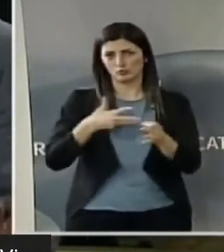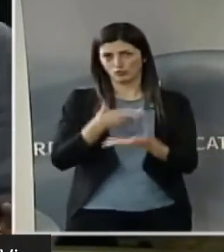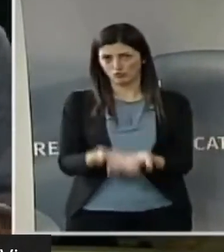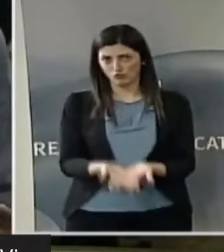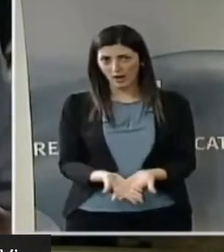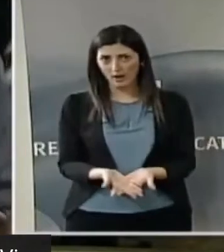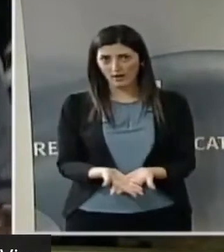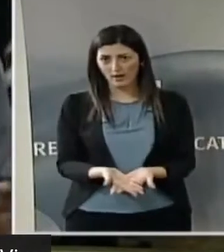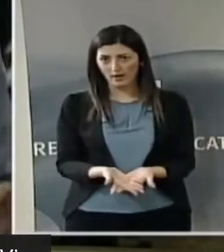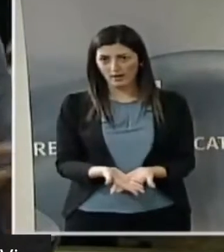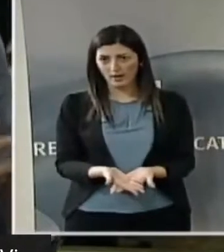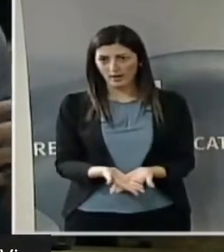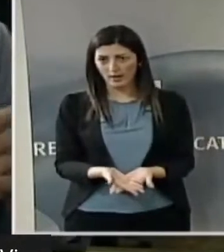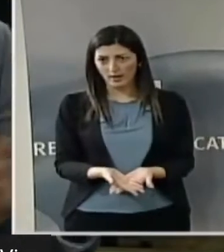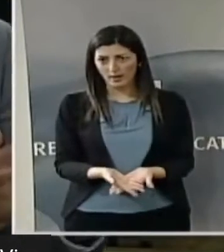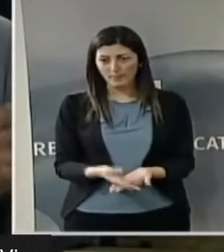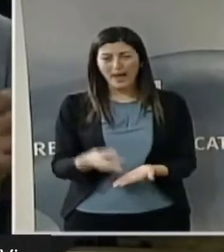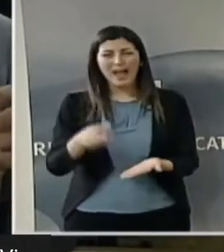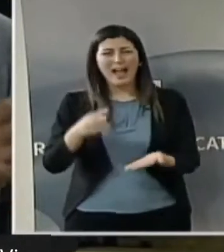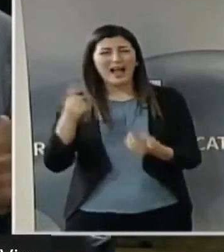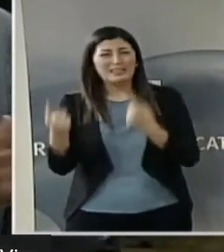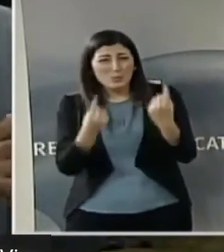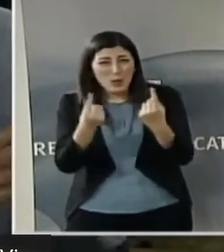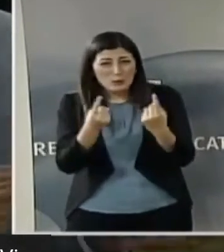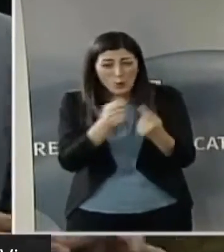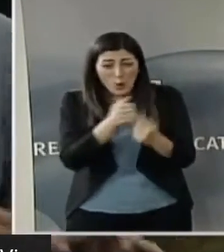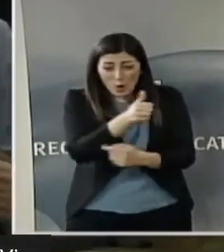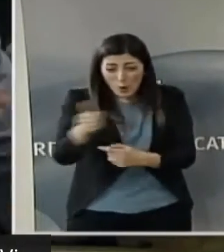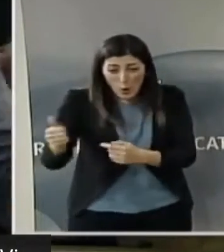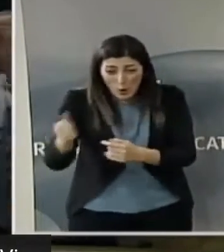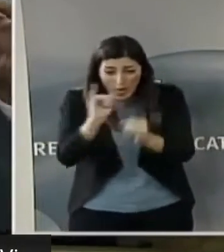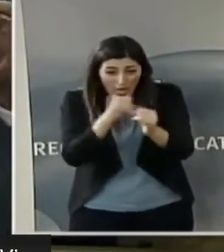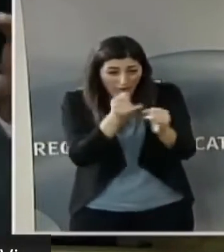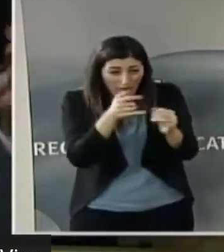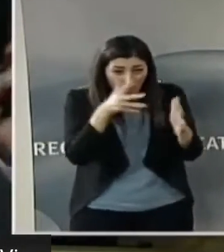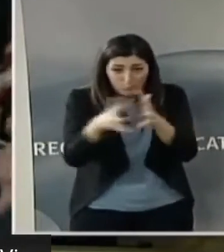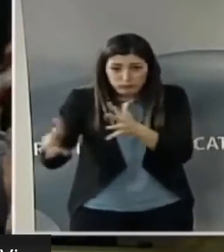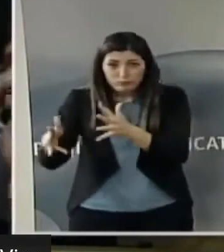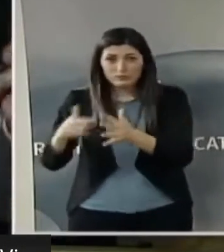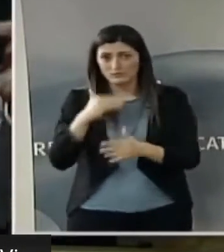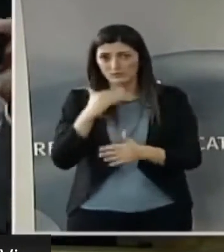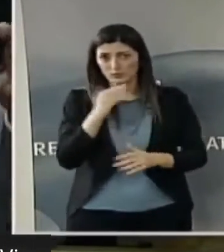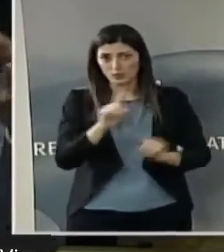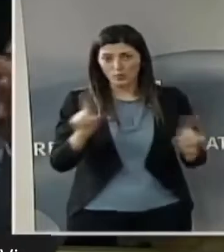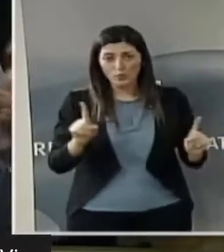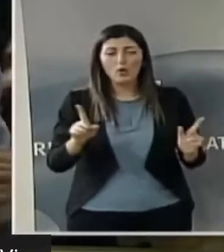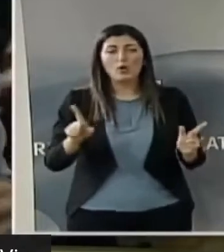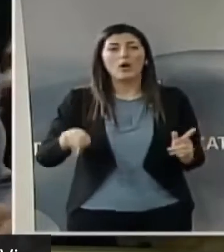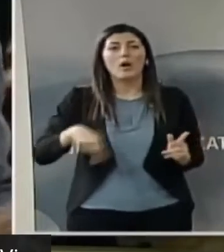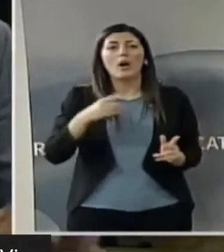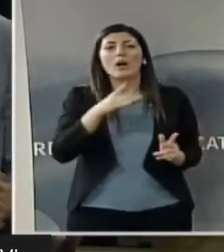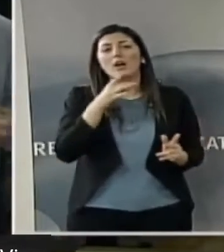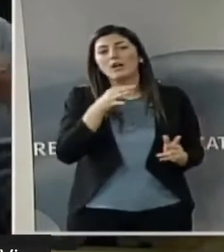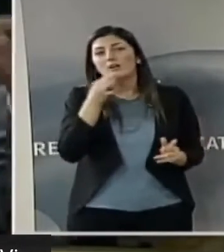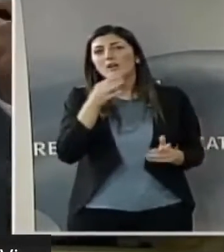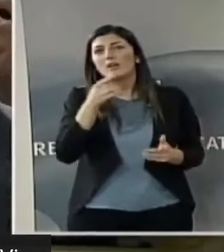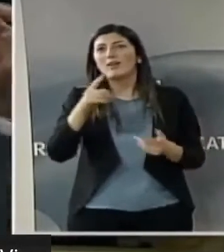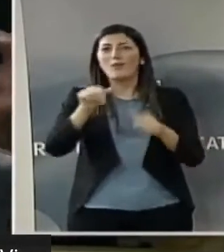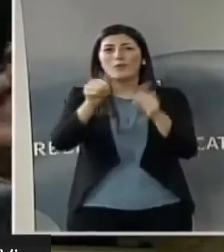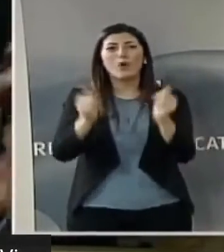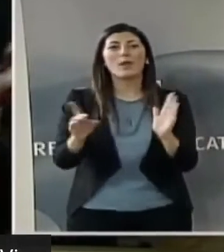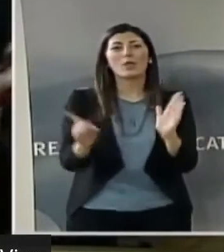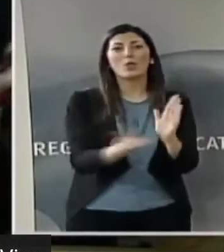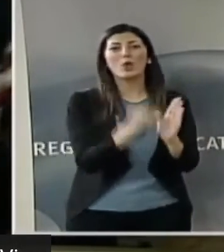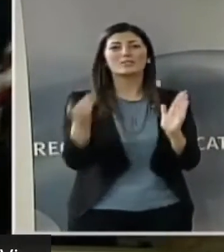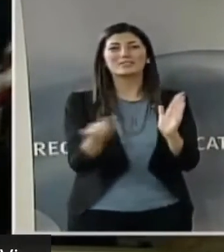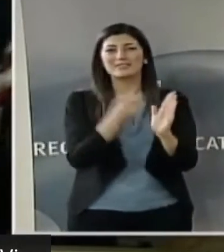questioni, perché ci dovremmo costruire ognuno, dopo un dossier che viene fatto, ci dovremmo costruire ognuno